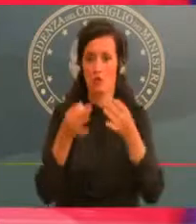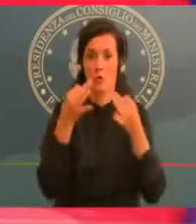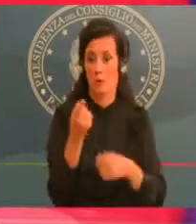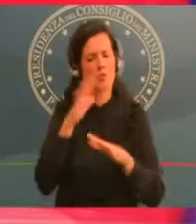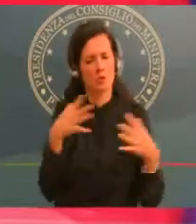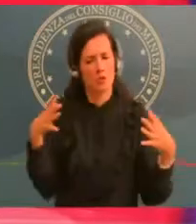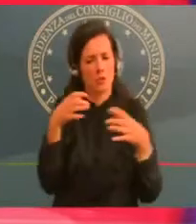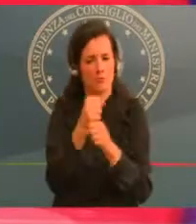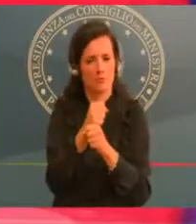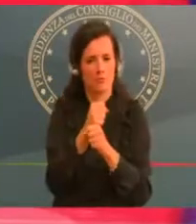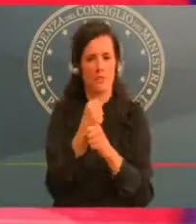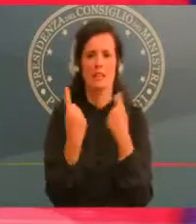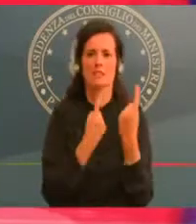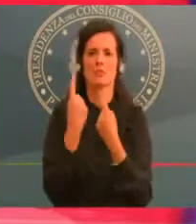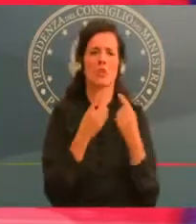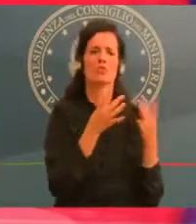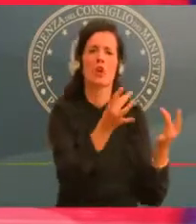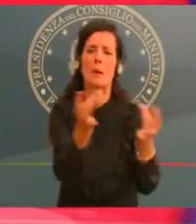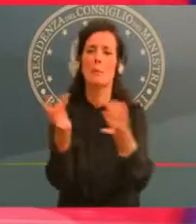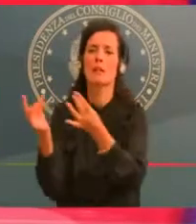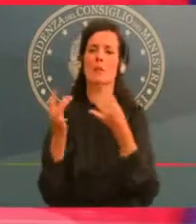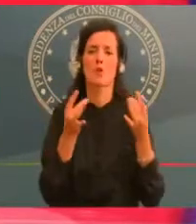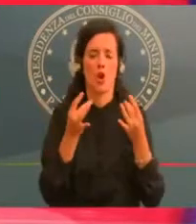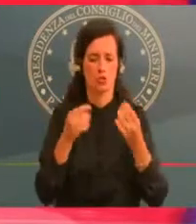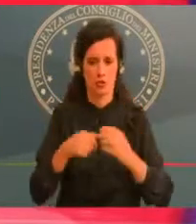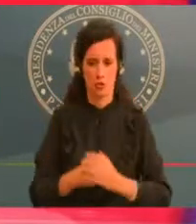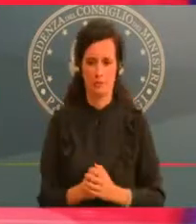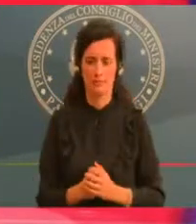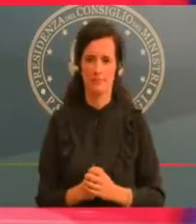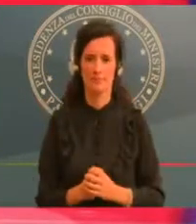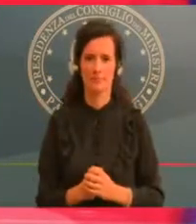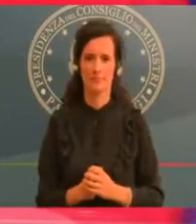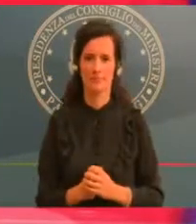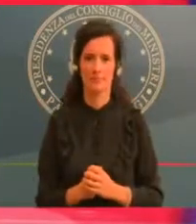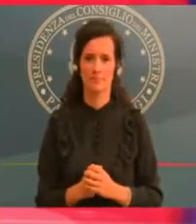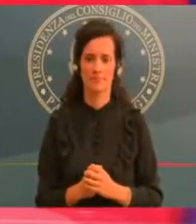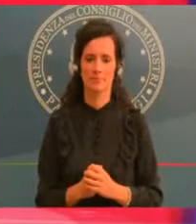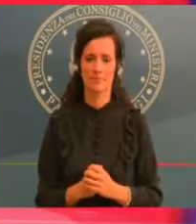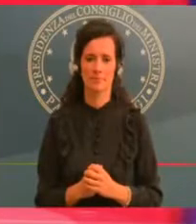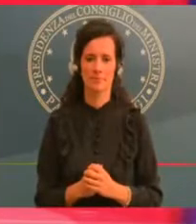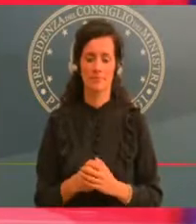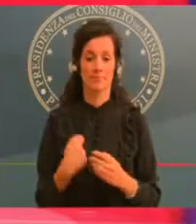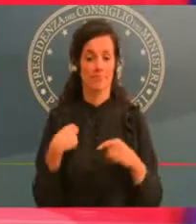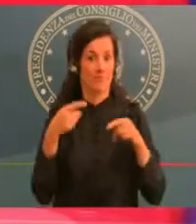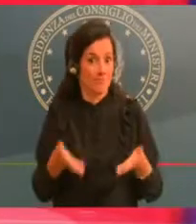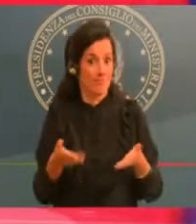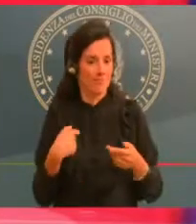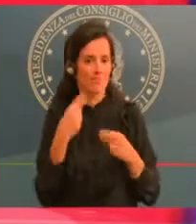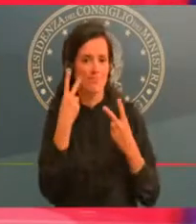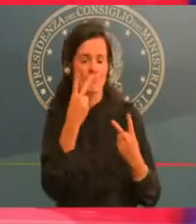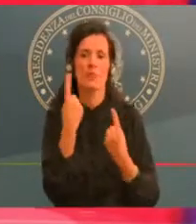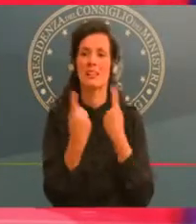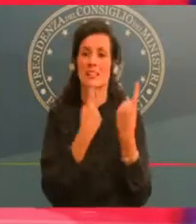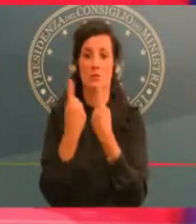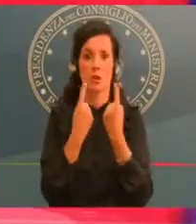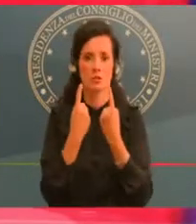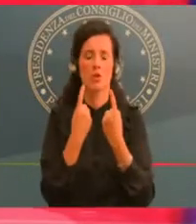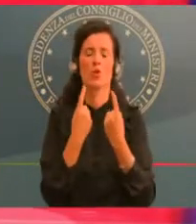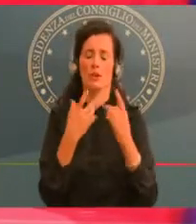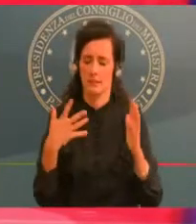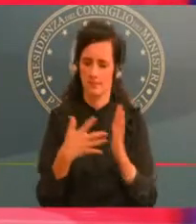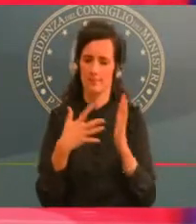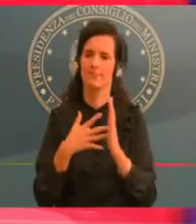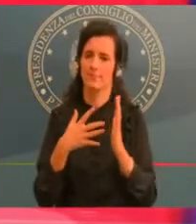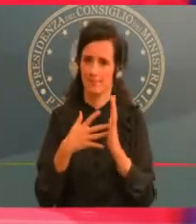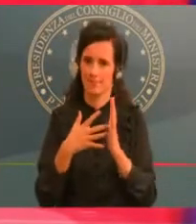La pressione appare particolare da noi, ma anche in tutta Europa, sta circolando, sta correndo, forte, anche violento.